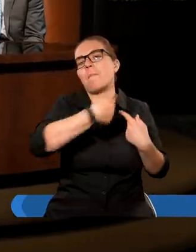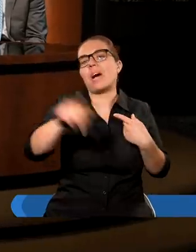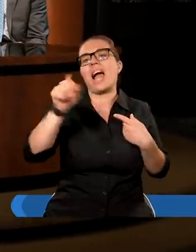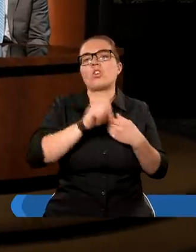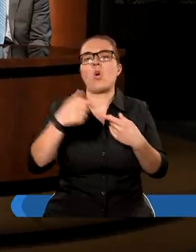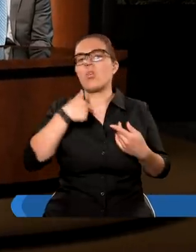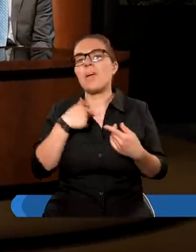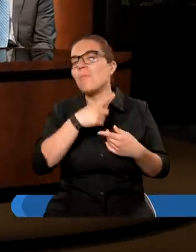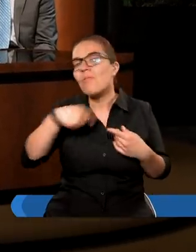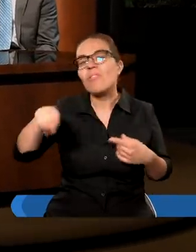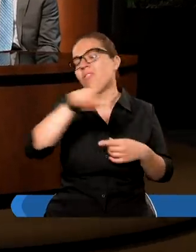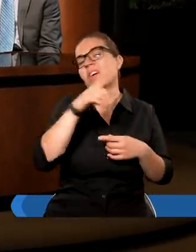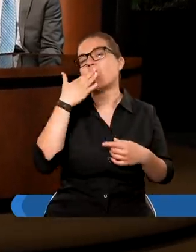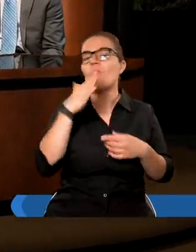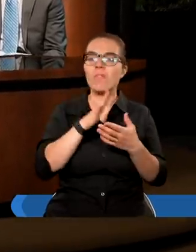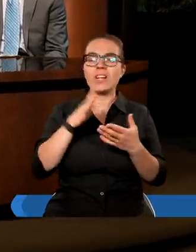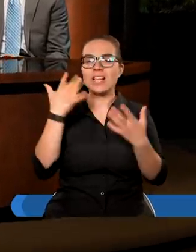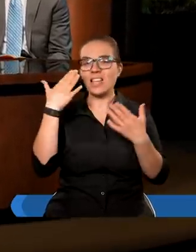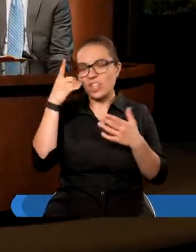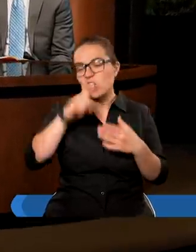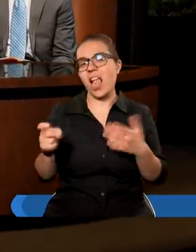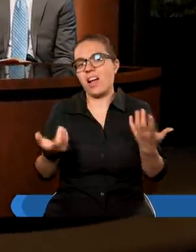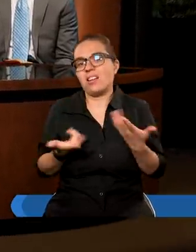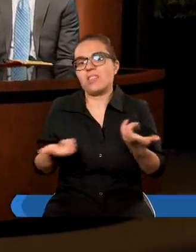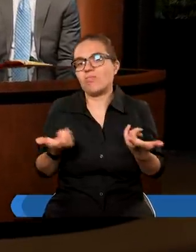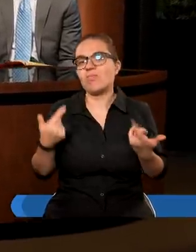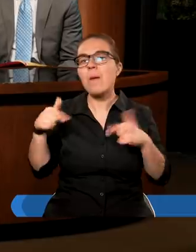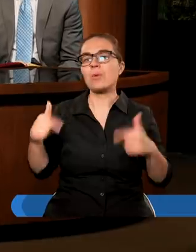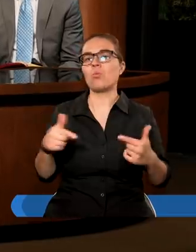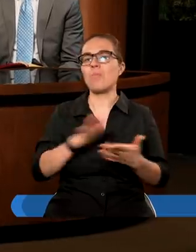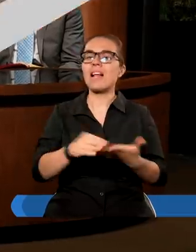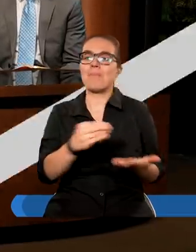podsumowując tą przypowieść, czuwać, być gotowym to znaczy?